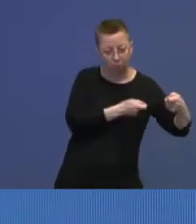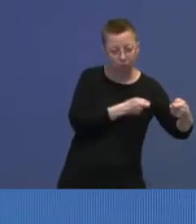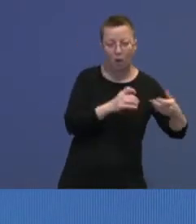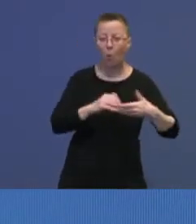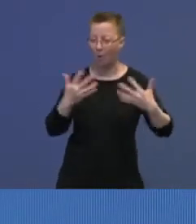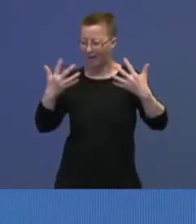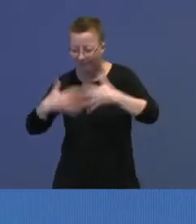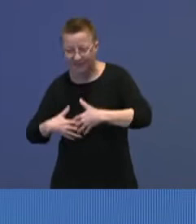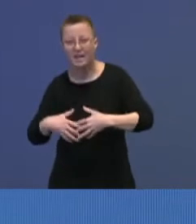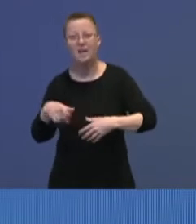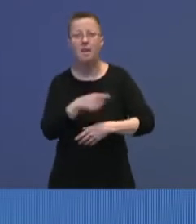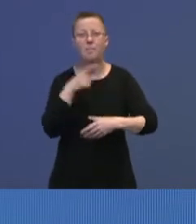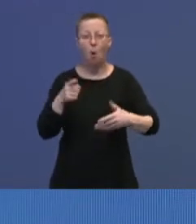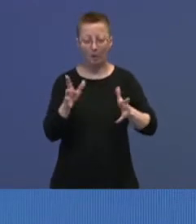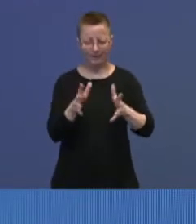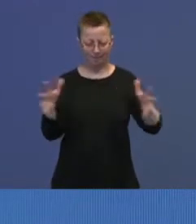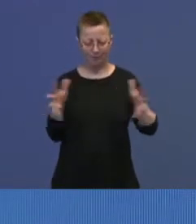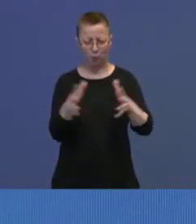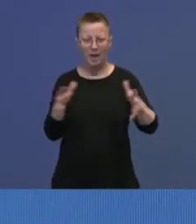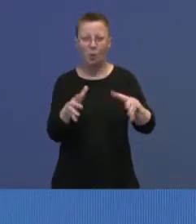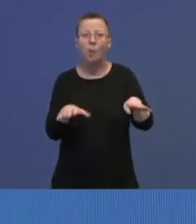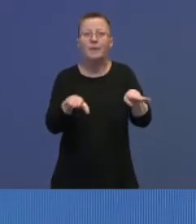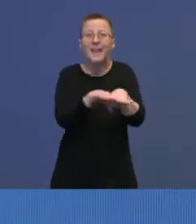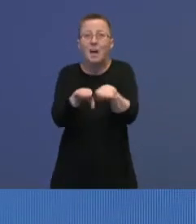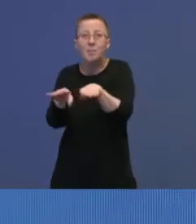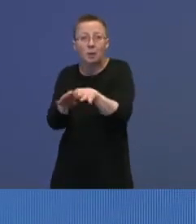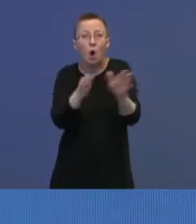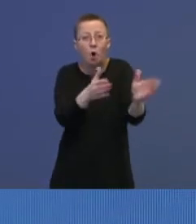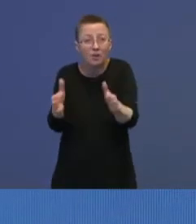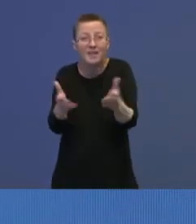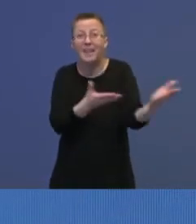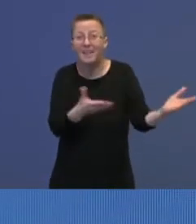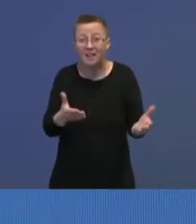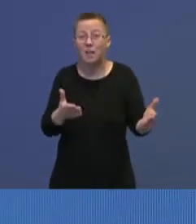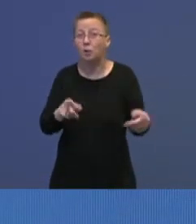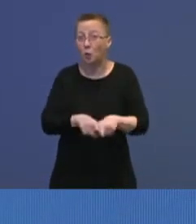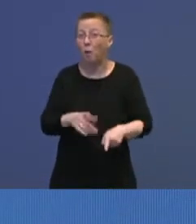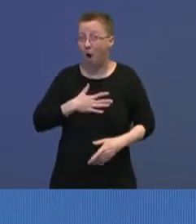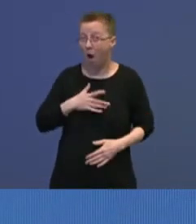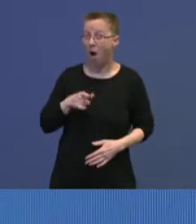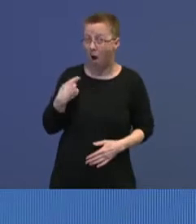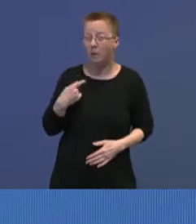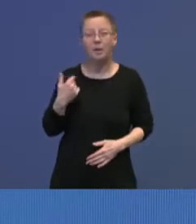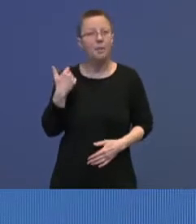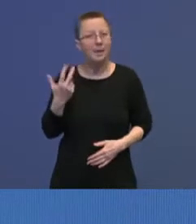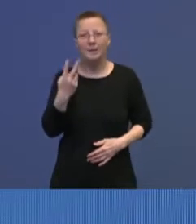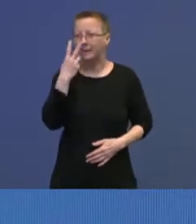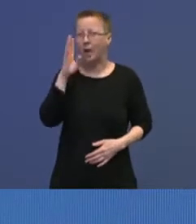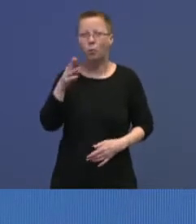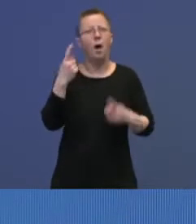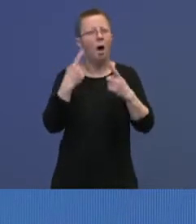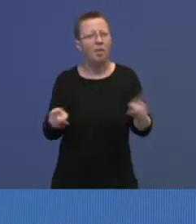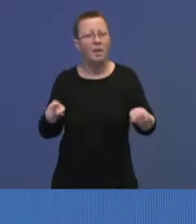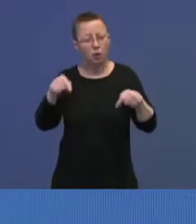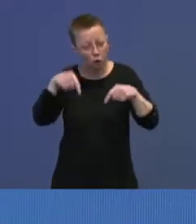integrering dimensjonere tilpasset mange av de ordningene og tjenestene vi har, som kommer til å se helt annerledes ut